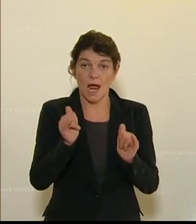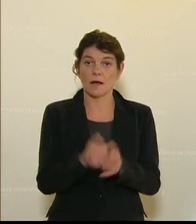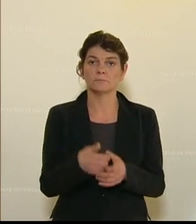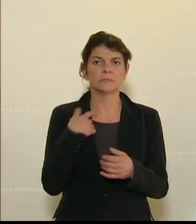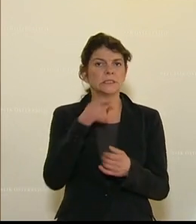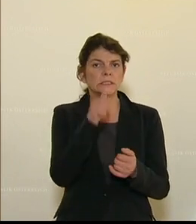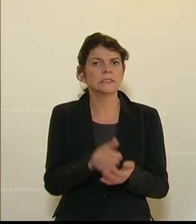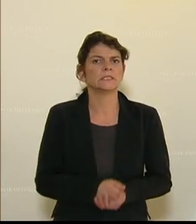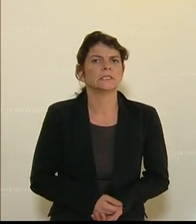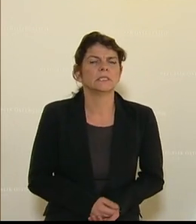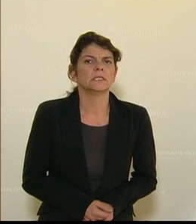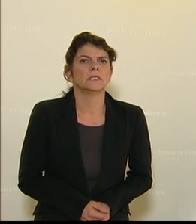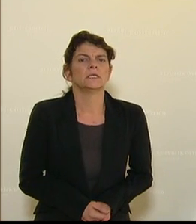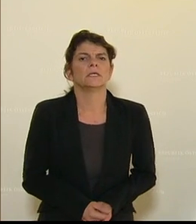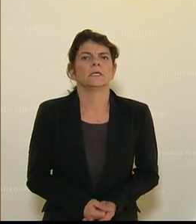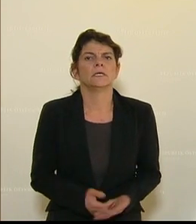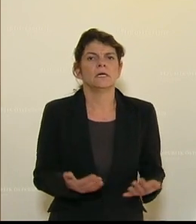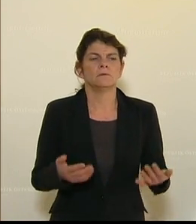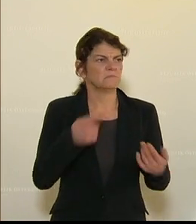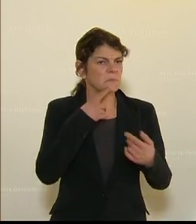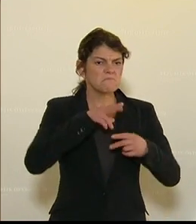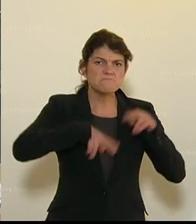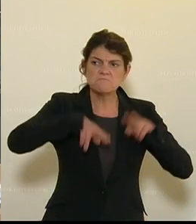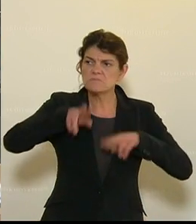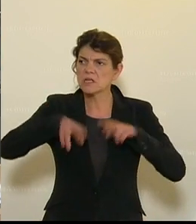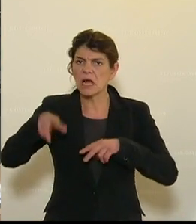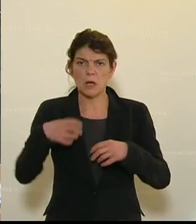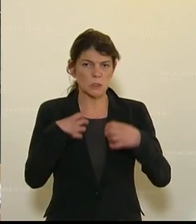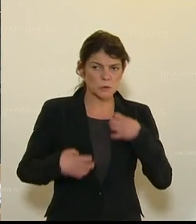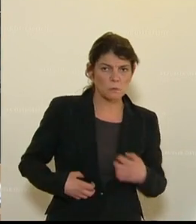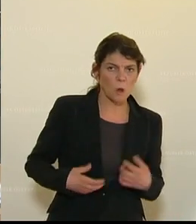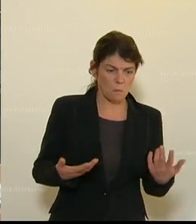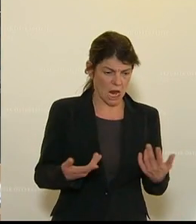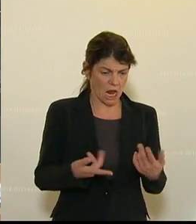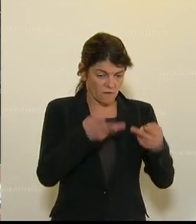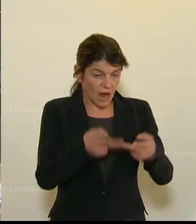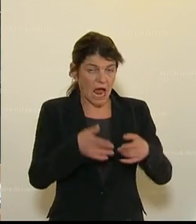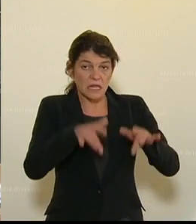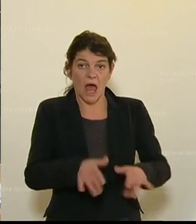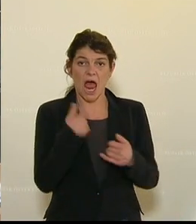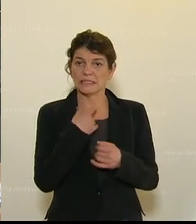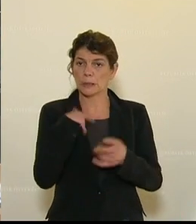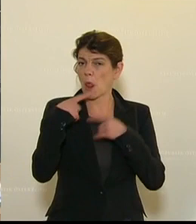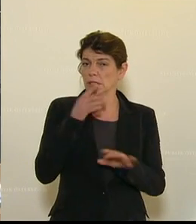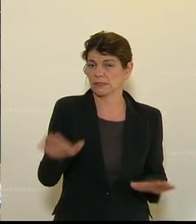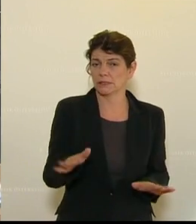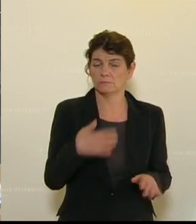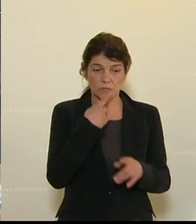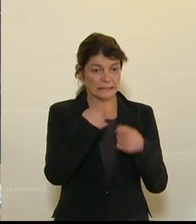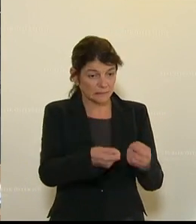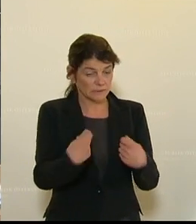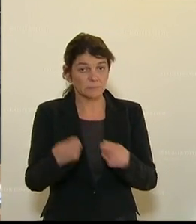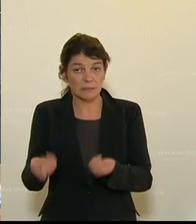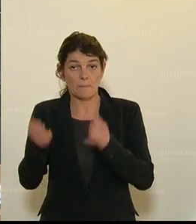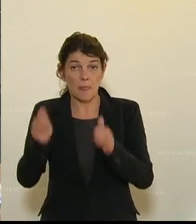auch nicht alle möglichen Symptome, die dadurch entstehen. Das leugnen wir alles nicht.